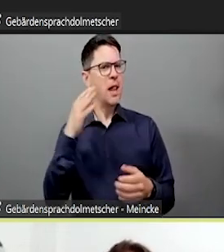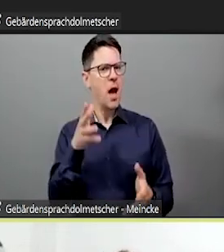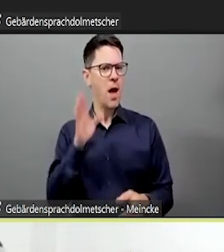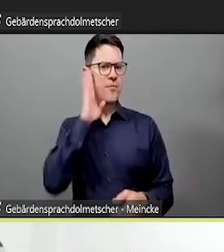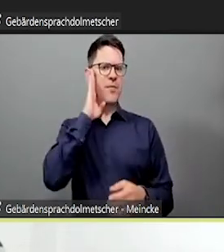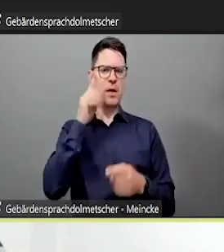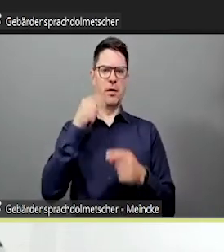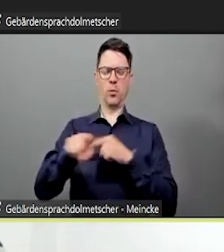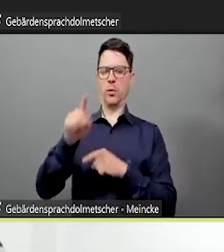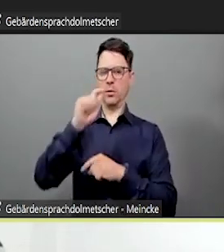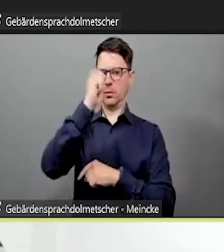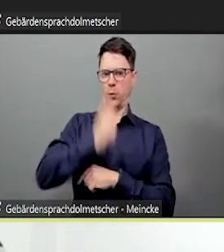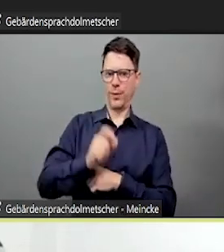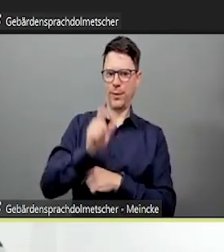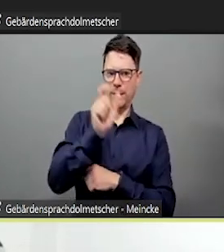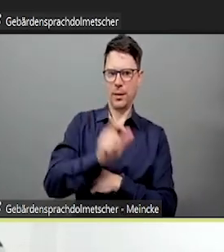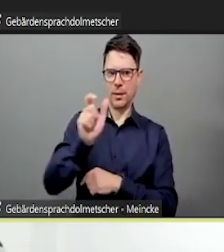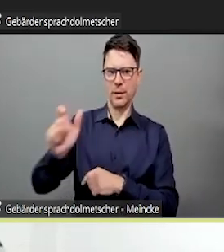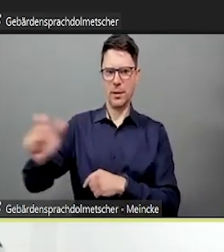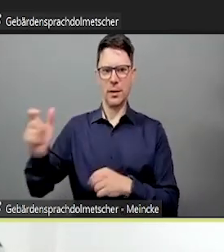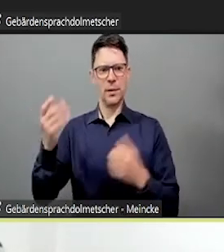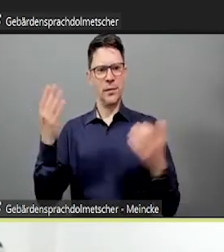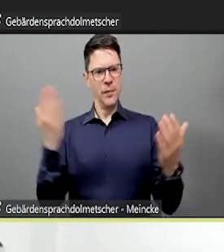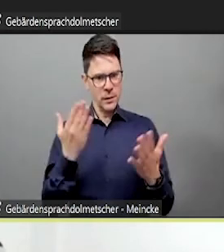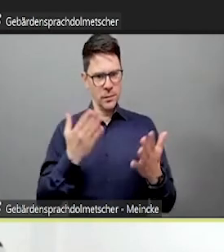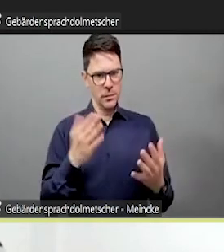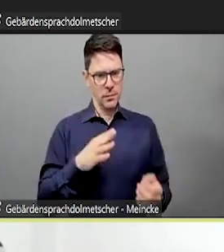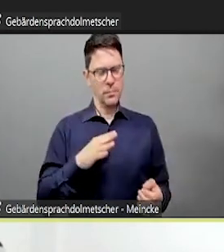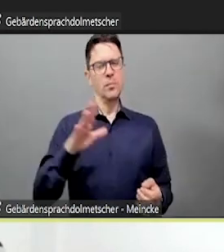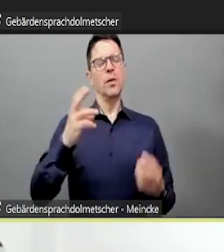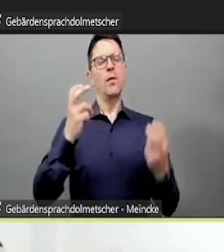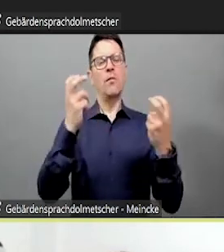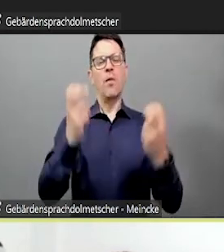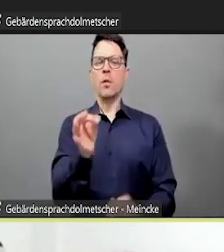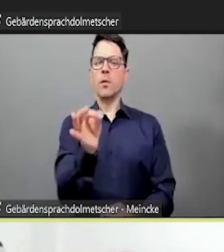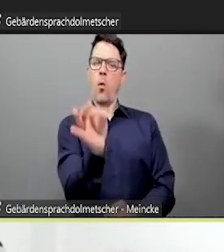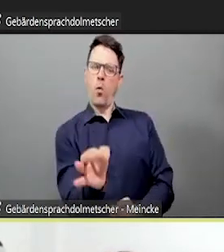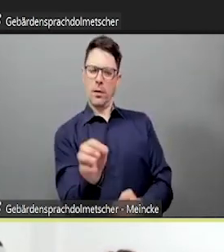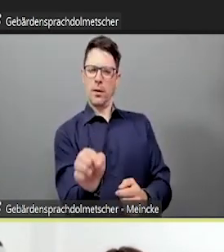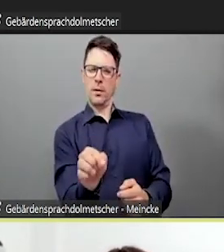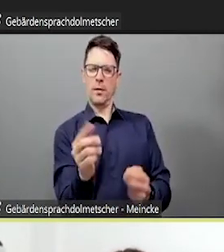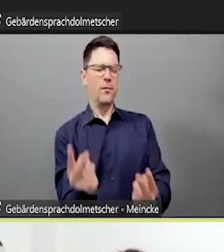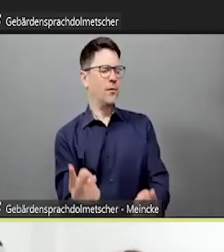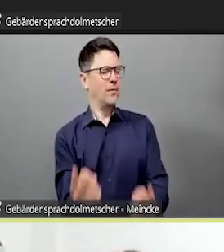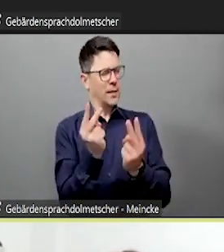viel über Studierende, sie erfahren übereinander ganz viel und es ist eigentlich ein ganz schöner Einstieg.